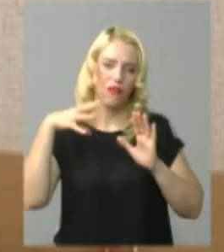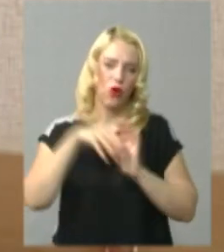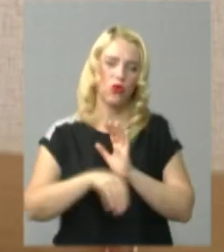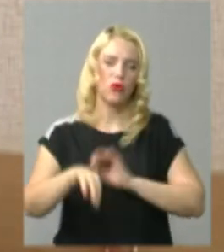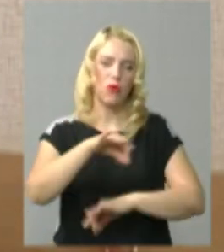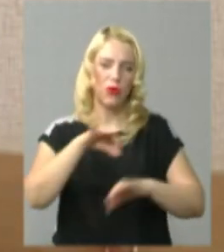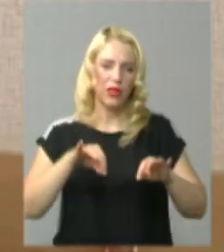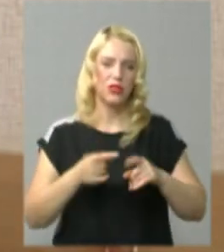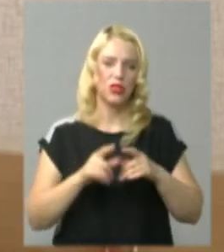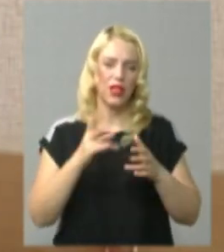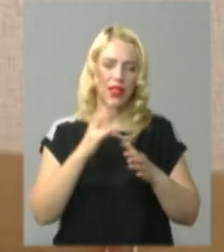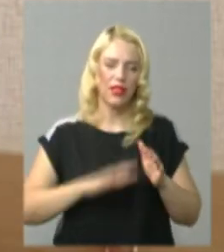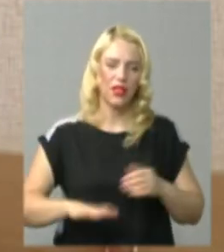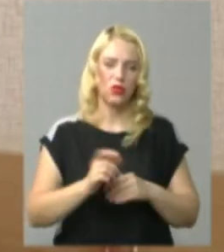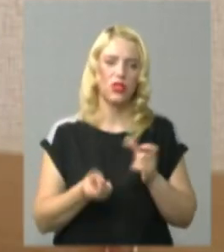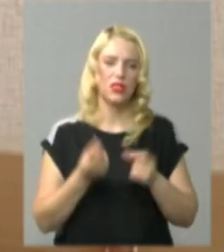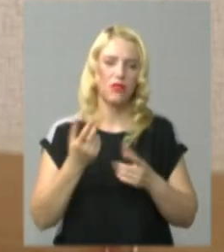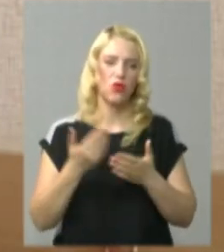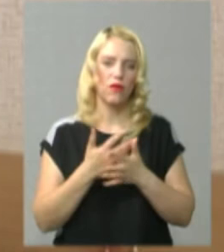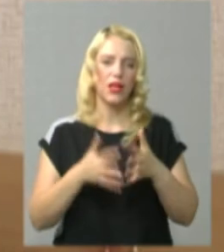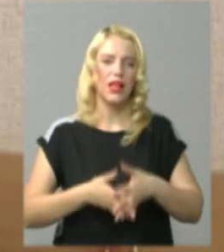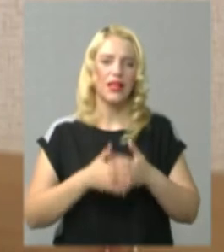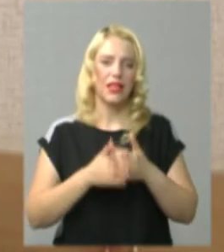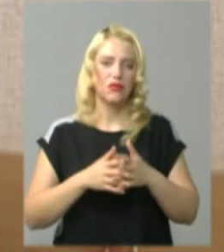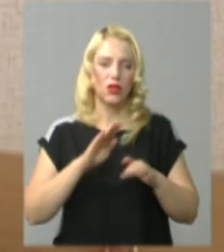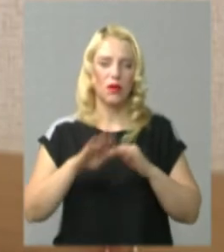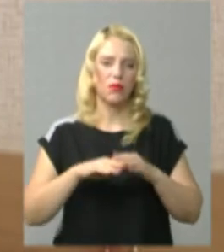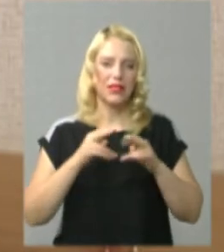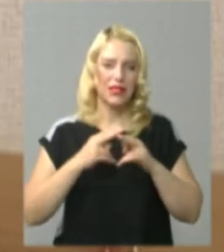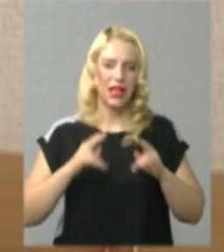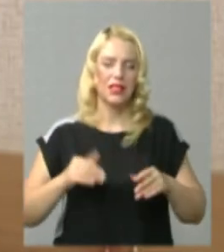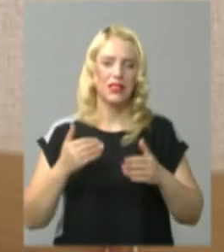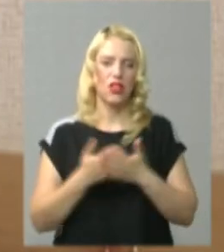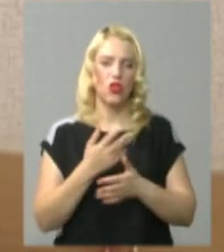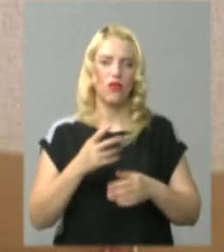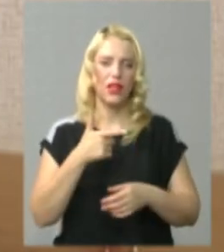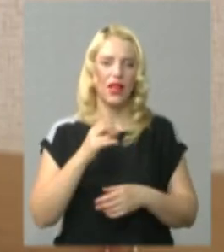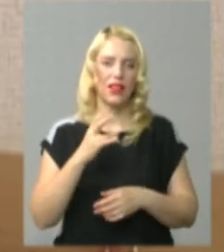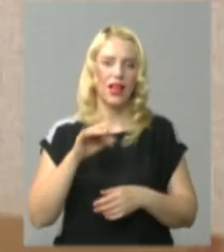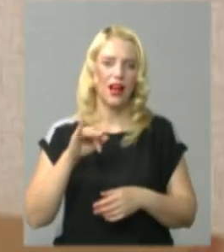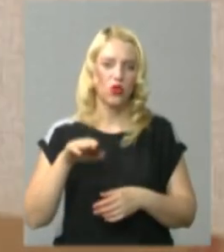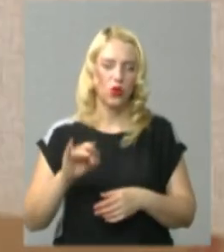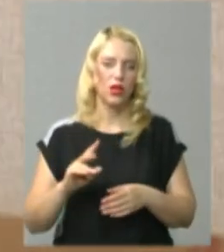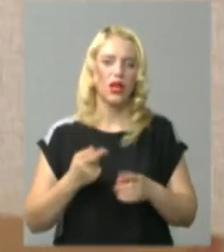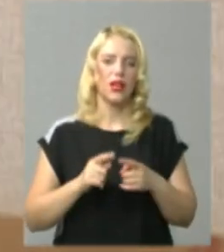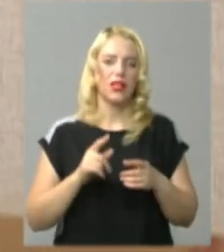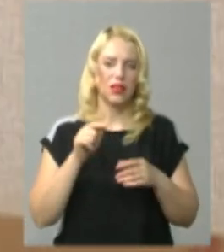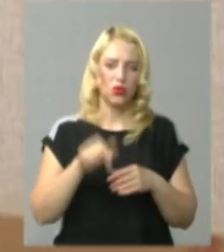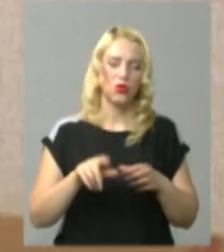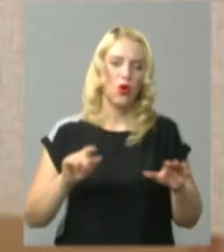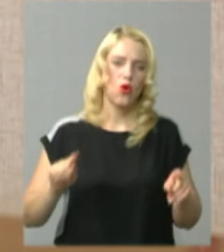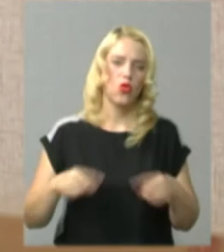І відповідно на території з'явилися нові трансформаторні підстанції, з'явилися новий генератор дизель потужний. Ми тут оновили